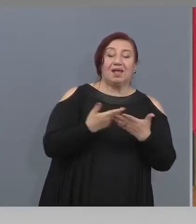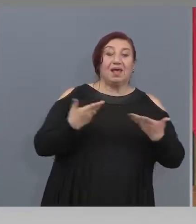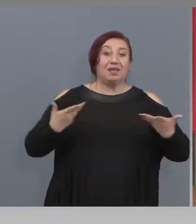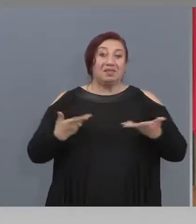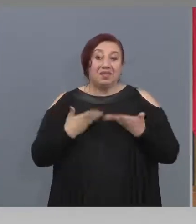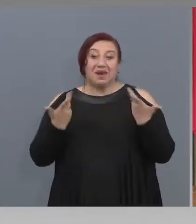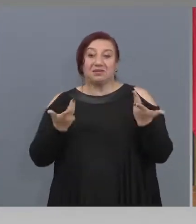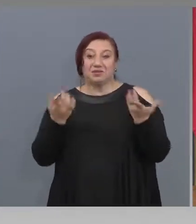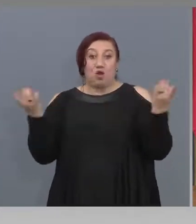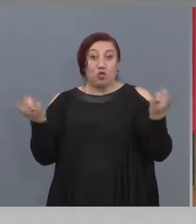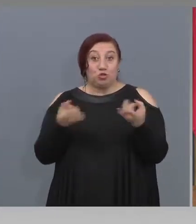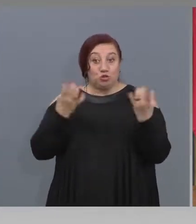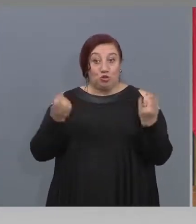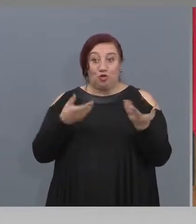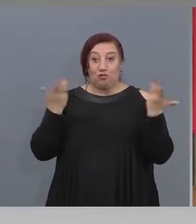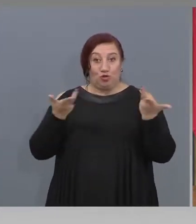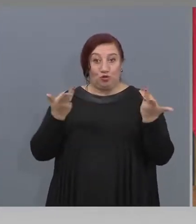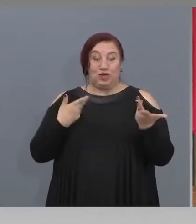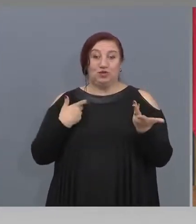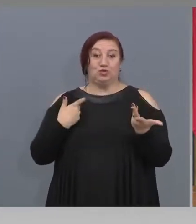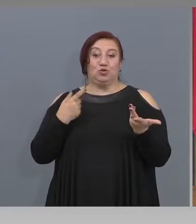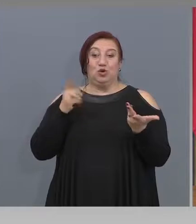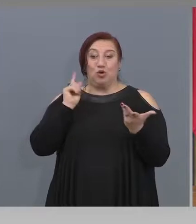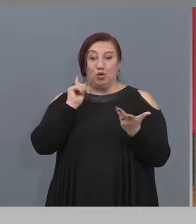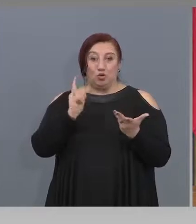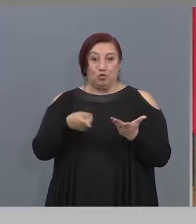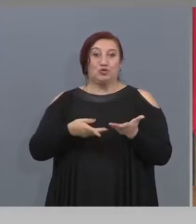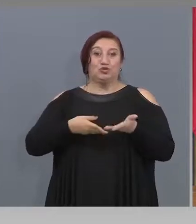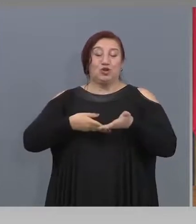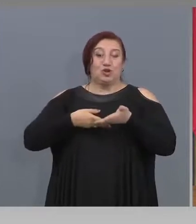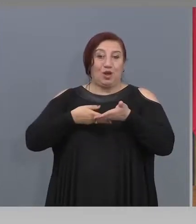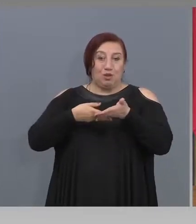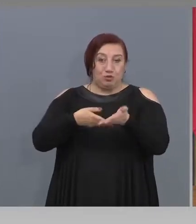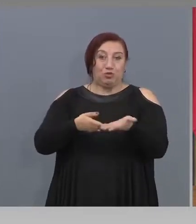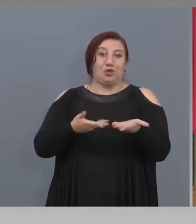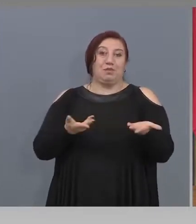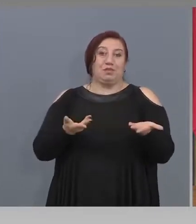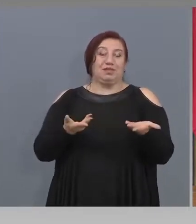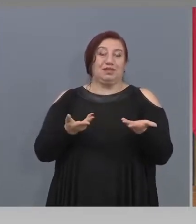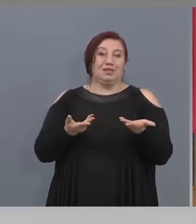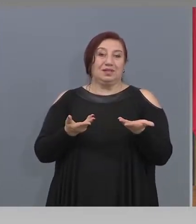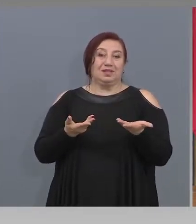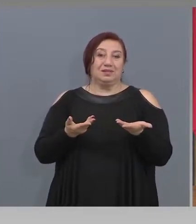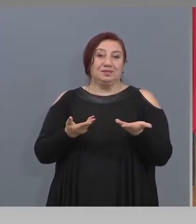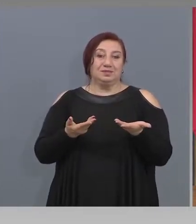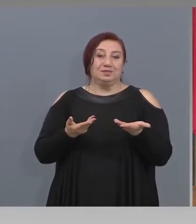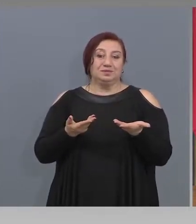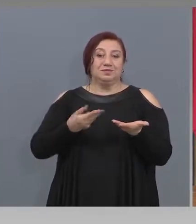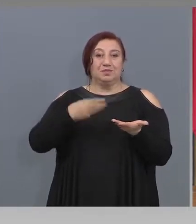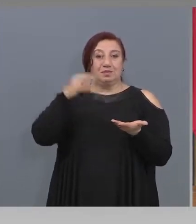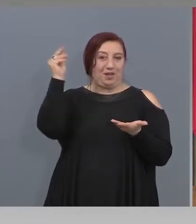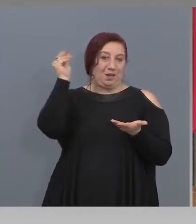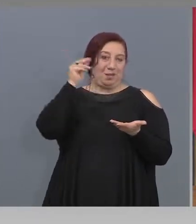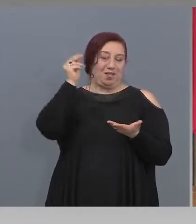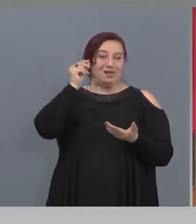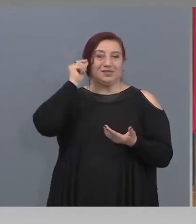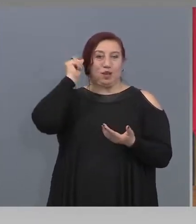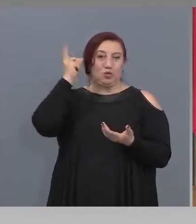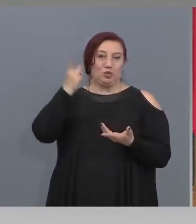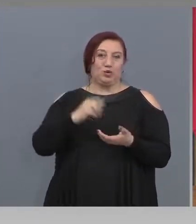неща и могат да подкрепят в крайна сметка на българската култура.